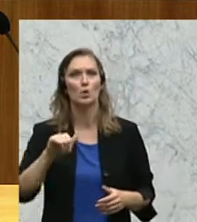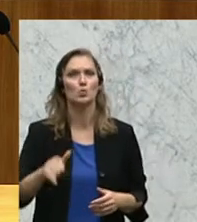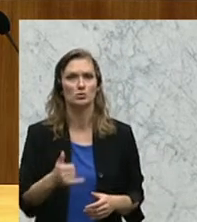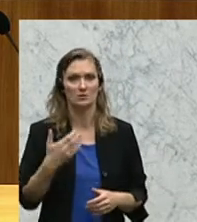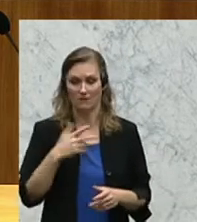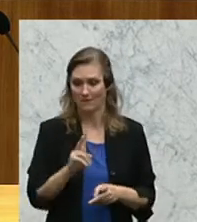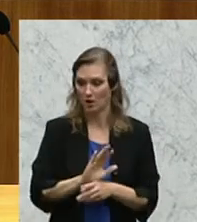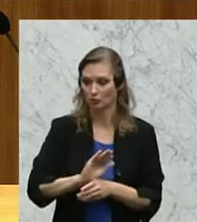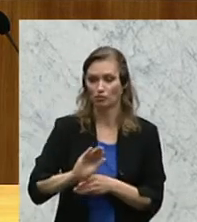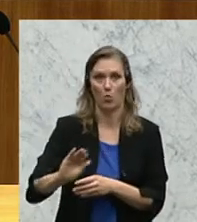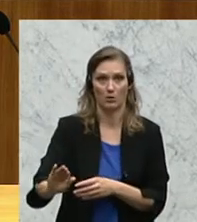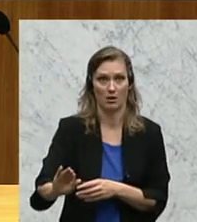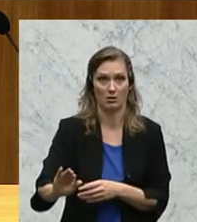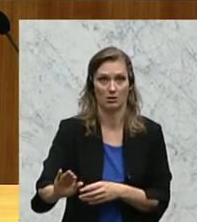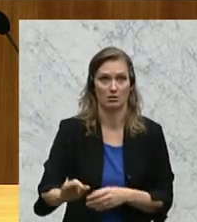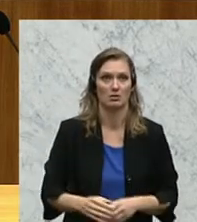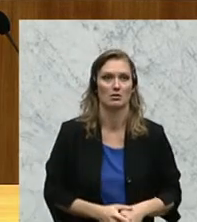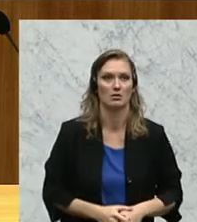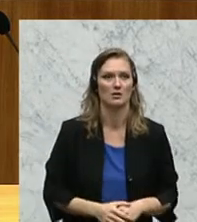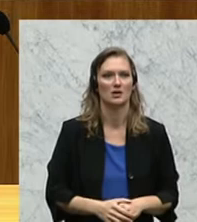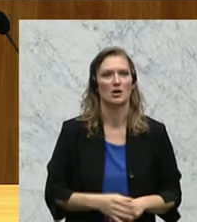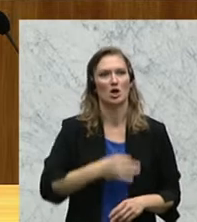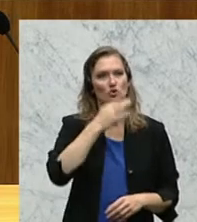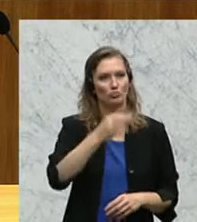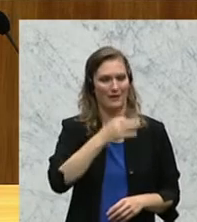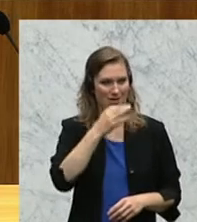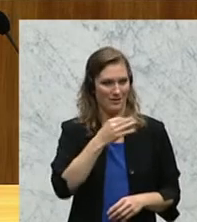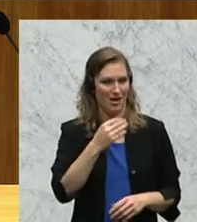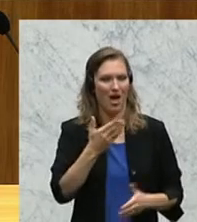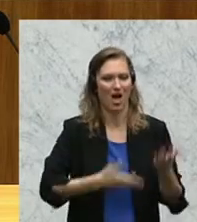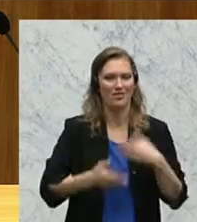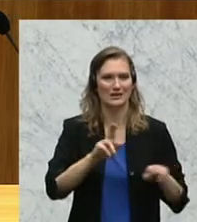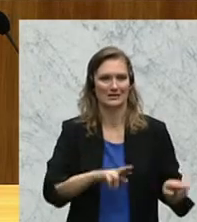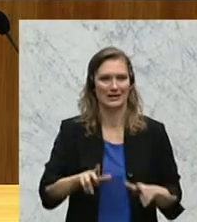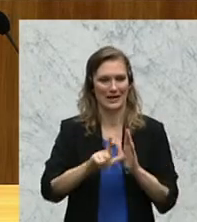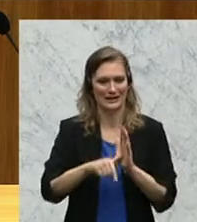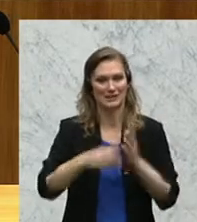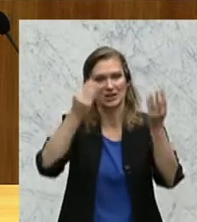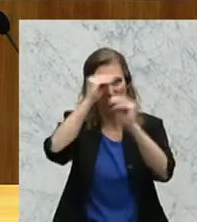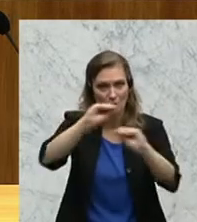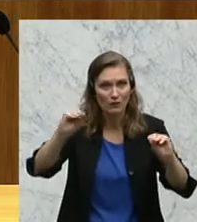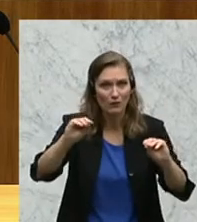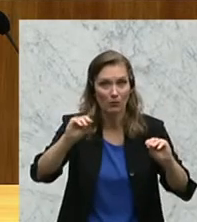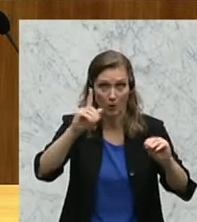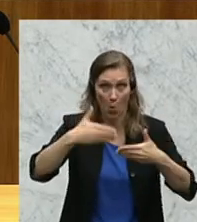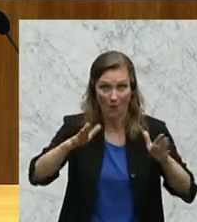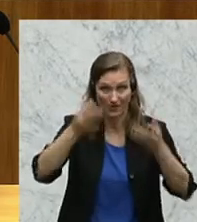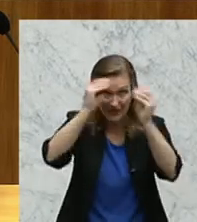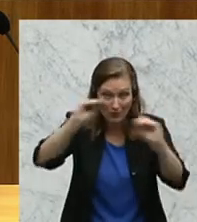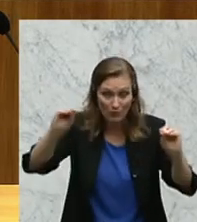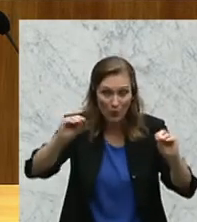wurde, wo der Sprecher des Handelsgerichts Linz verkündet hat, öffentlich verkündet hat,